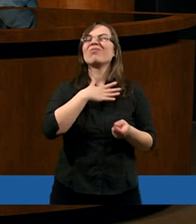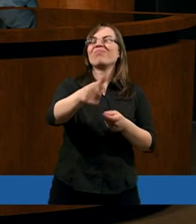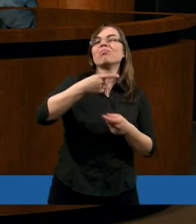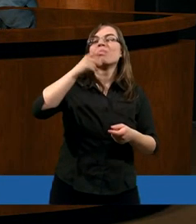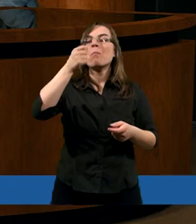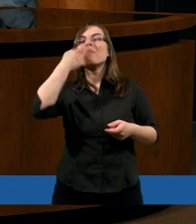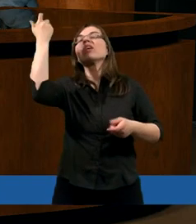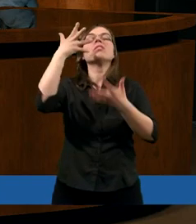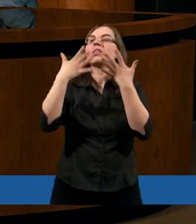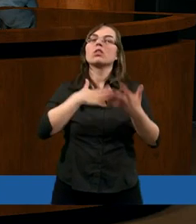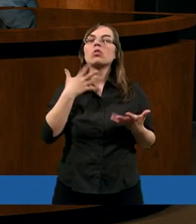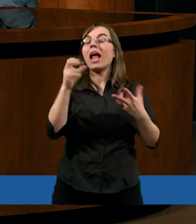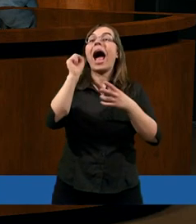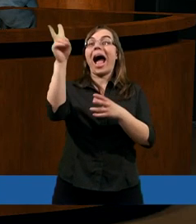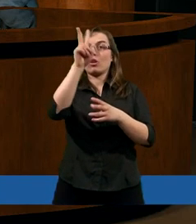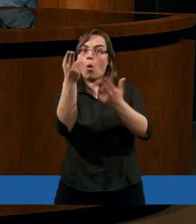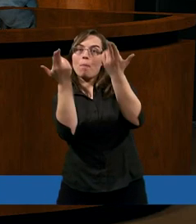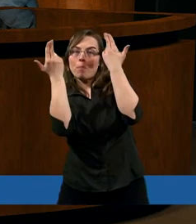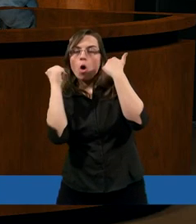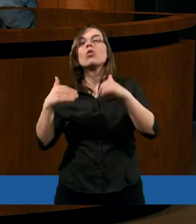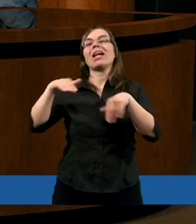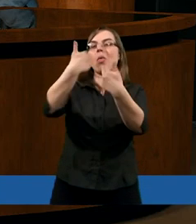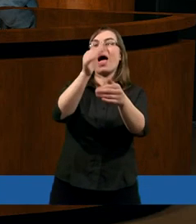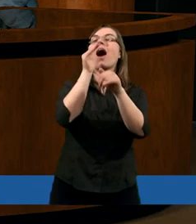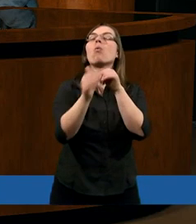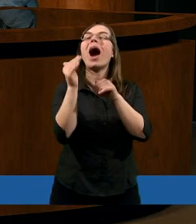łaskę. I cytuję Księgę Przypowieści, trzeci rozdział.